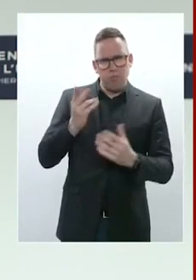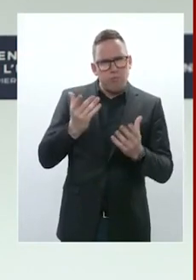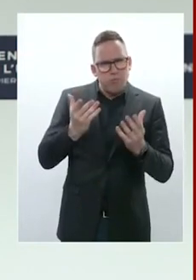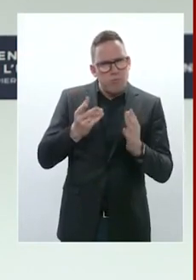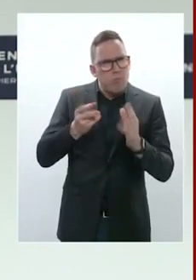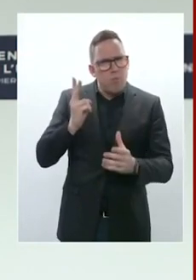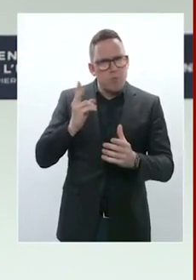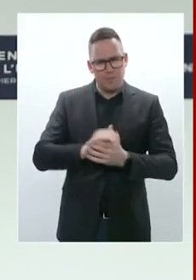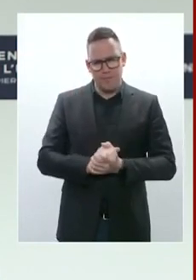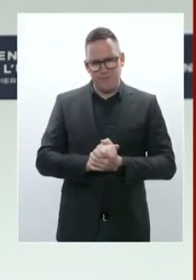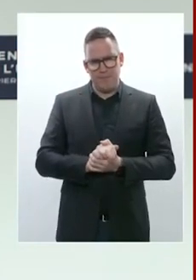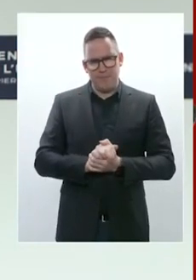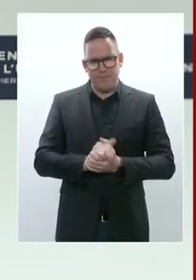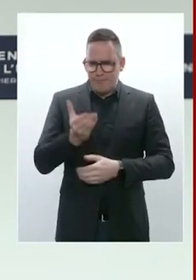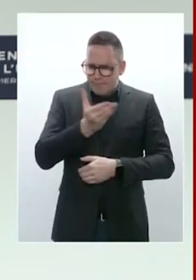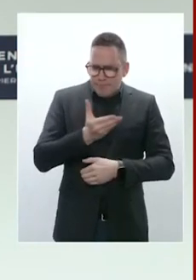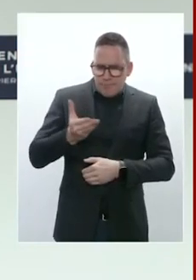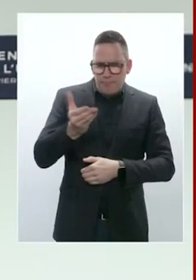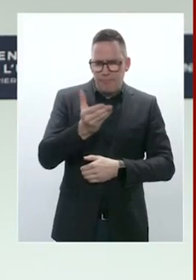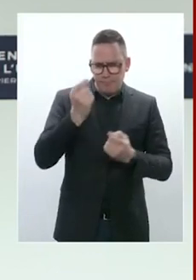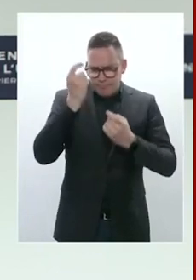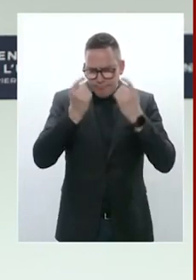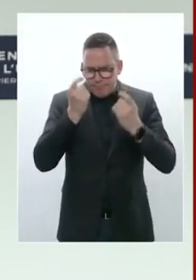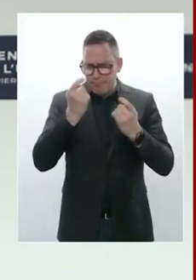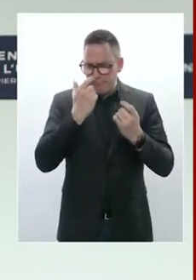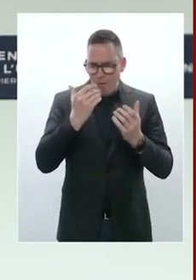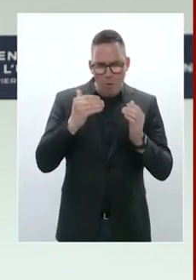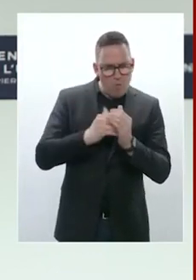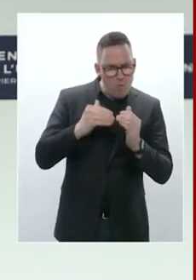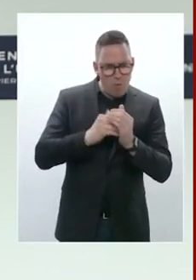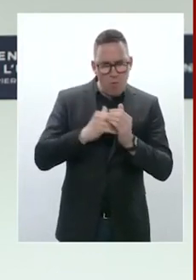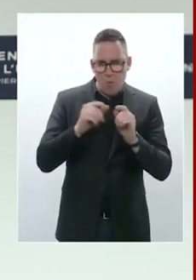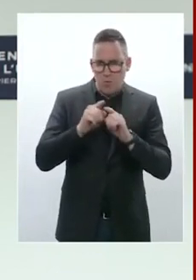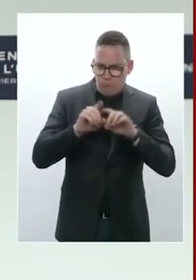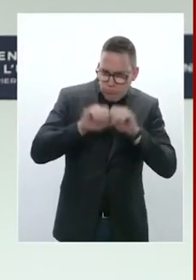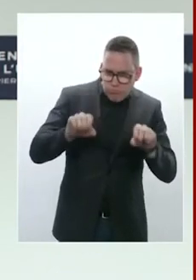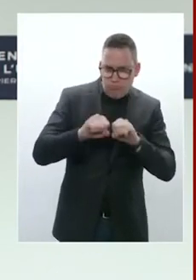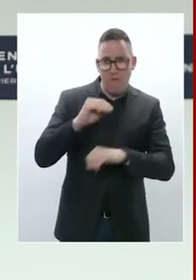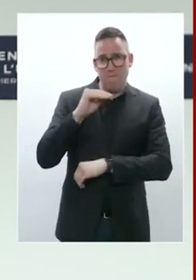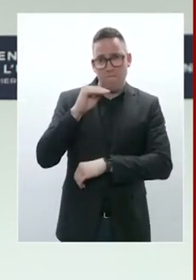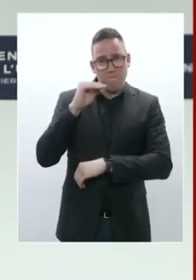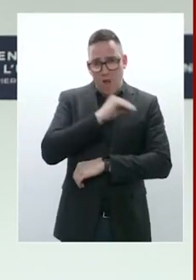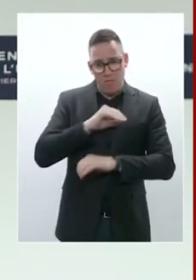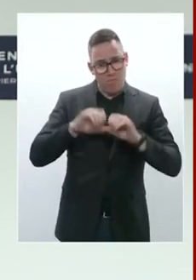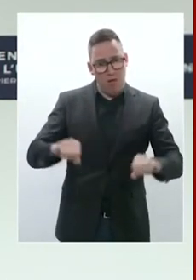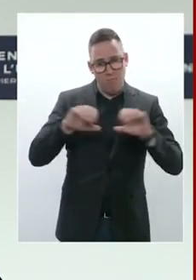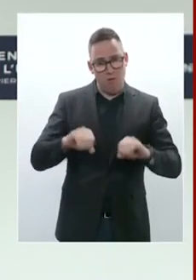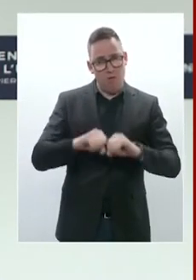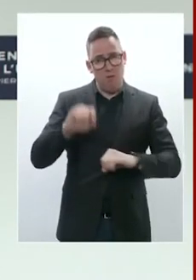ensemble encore davantage et plus vite, avec d'abord un point sur les financements.